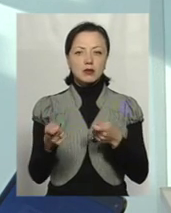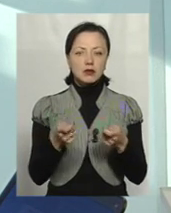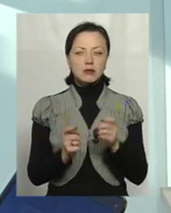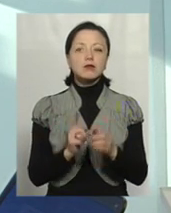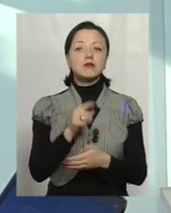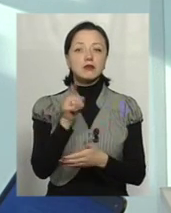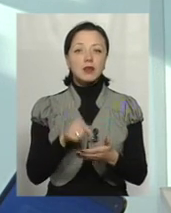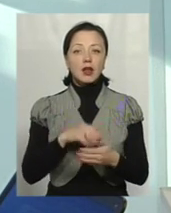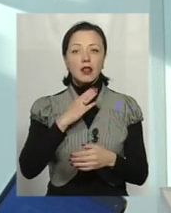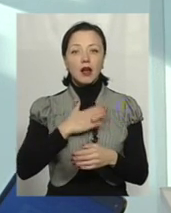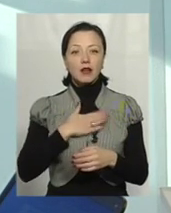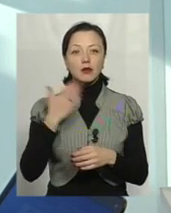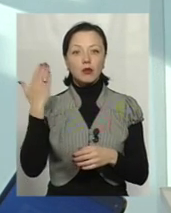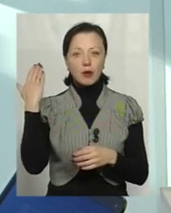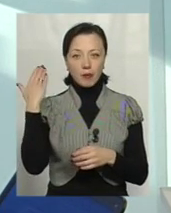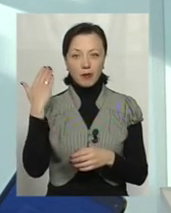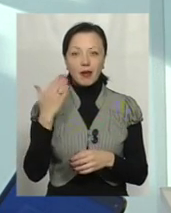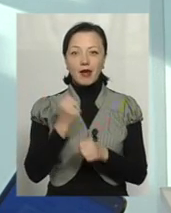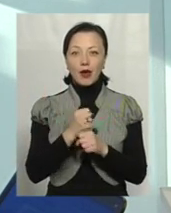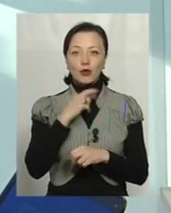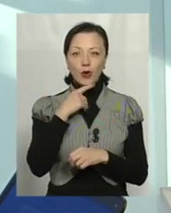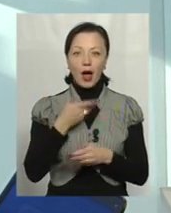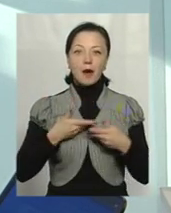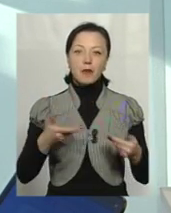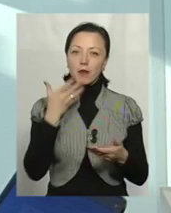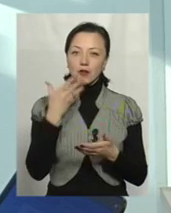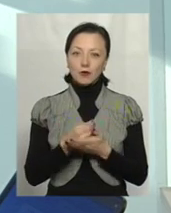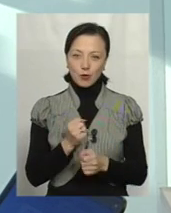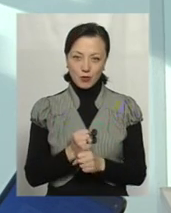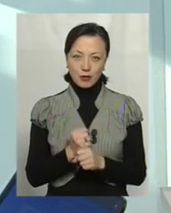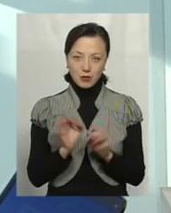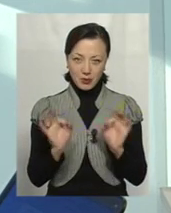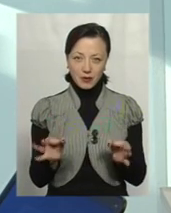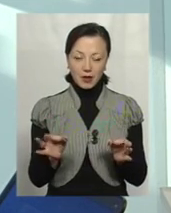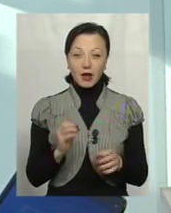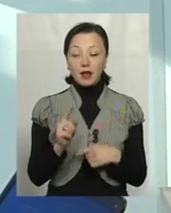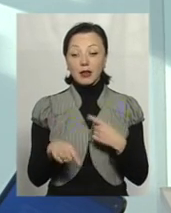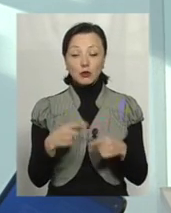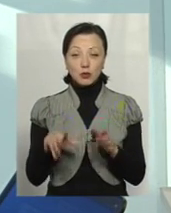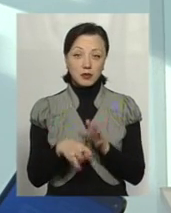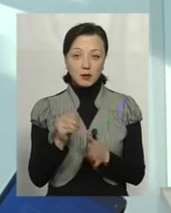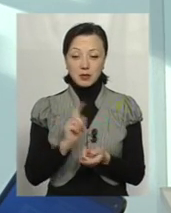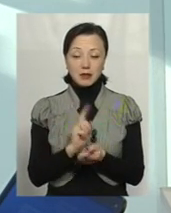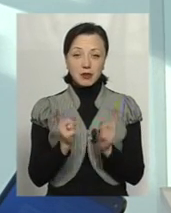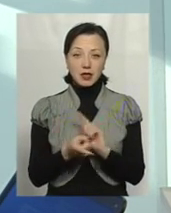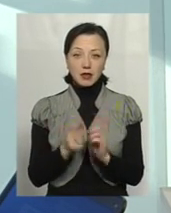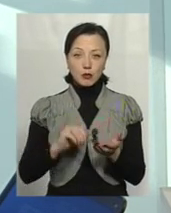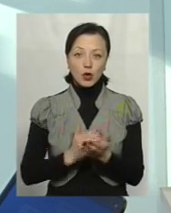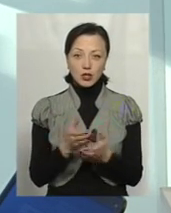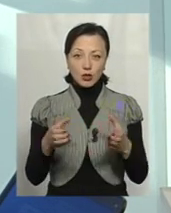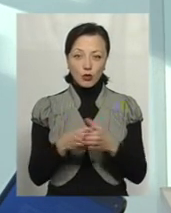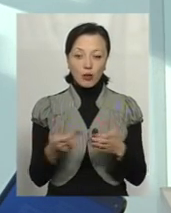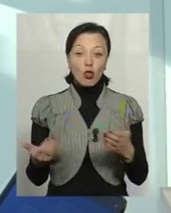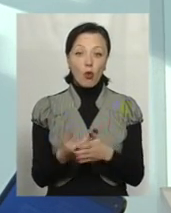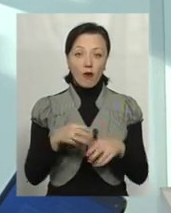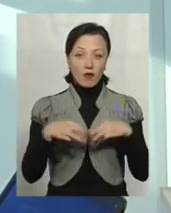чого починає? Наші попередники дураки, ми робимо все по-своєму. Так? Наступні вибори, змінилась політична група, новий